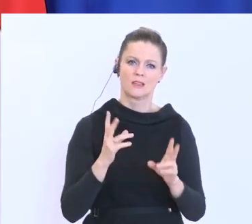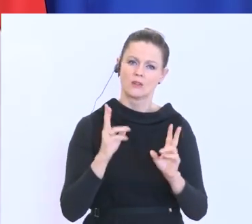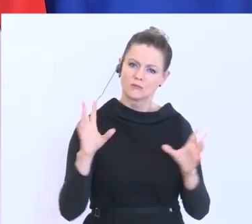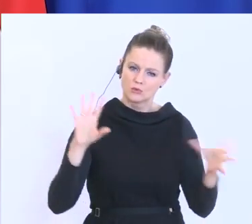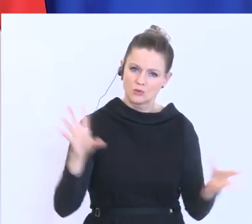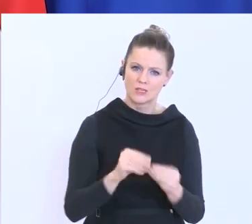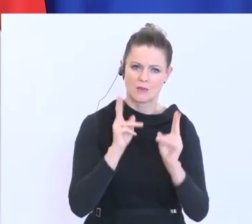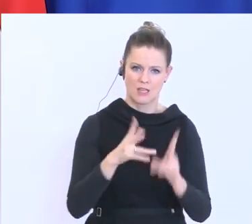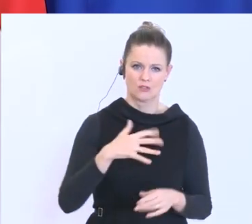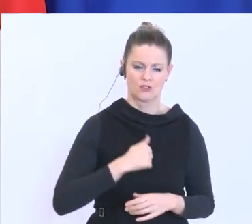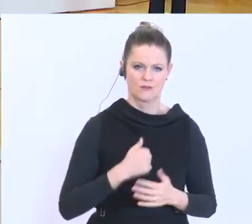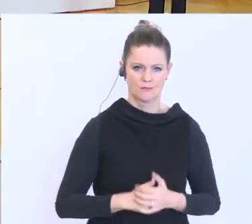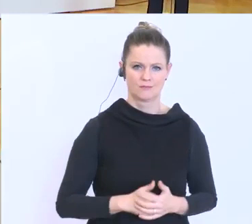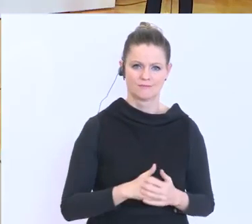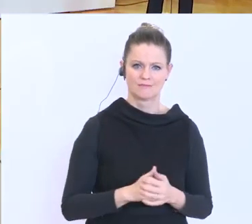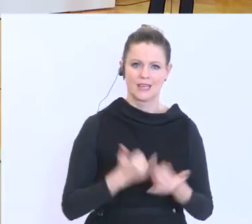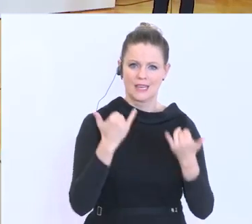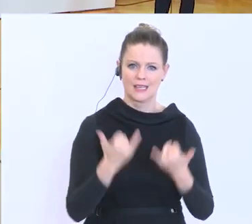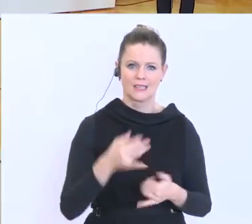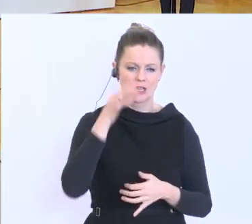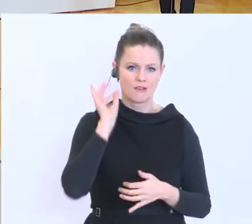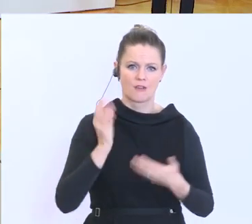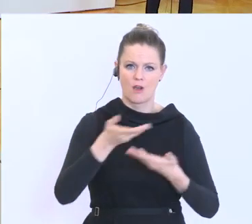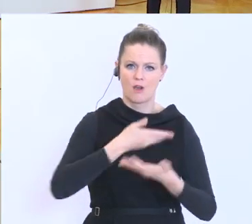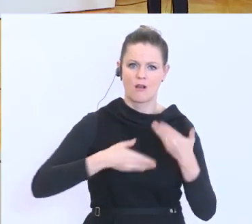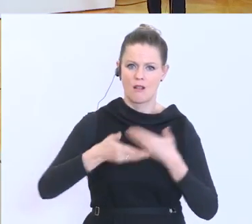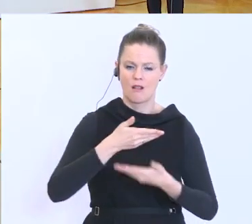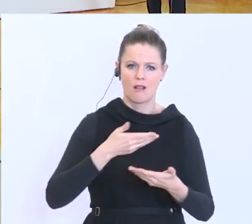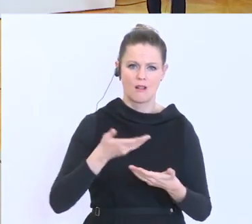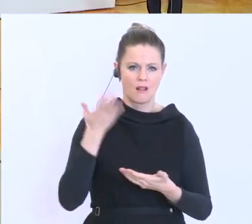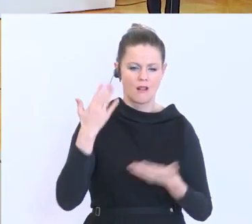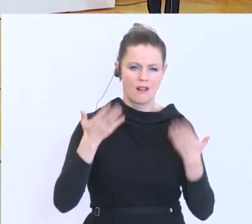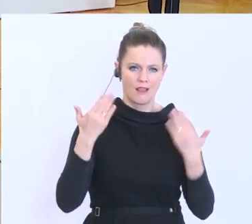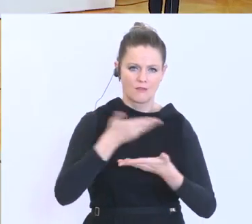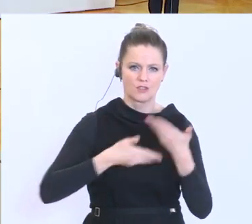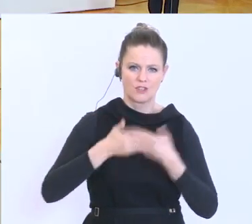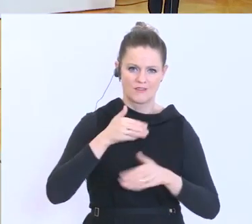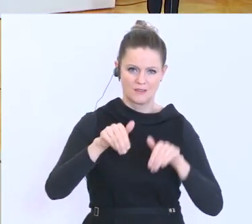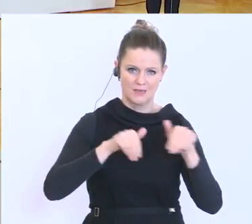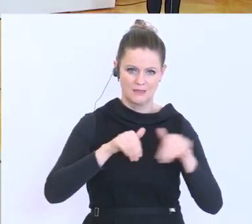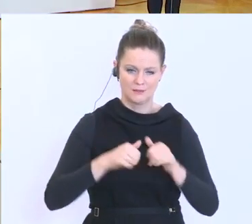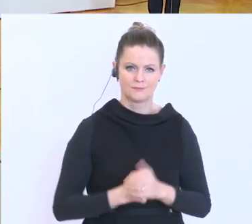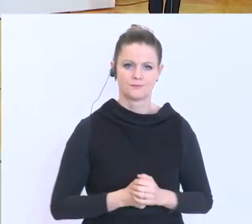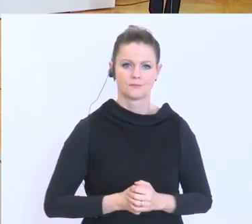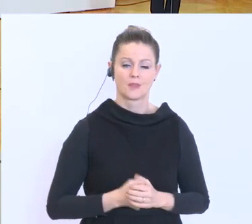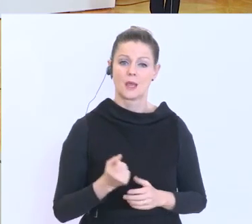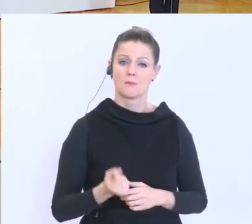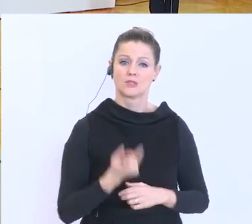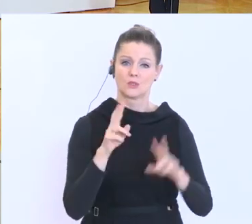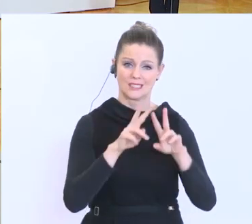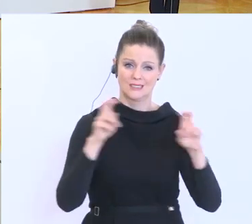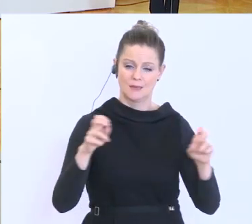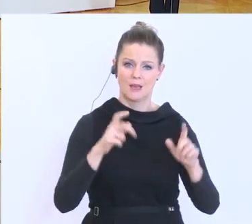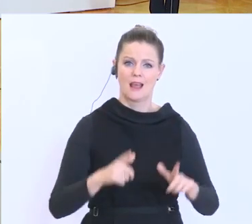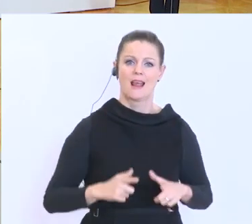Danke. Frau Landwirtschaftsministerin, bitteschön. Ja, vielen herzlichen Dank. Speziell das Thema der Lebensmittelversorgung